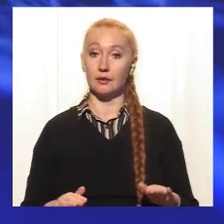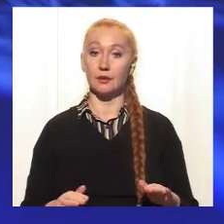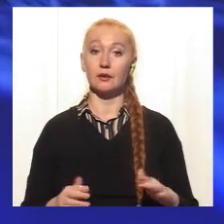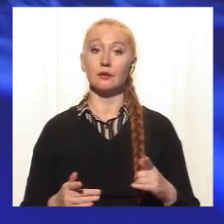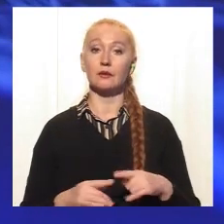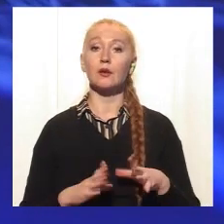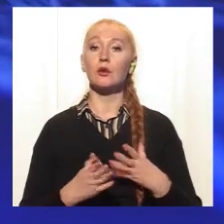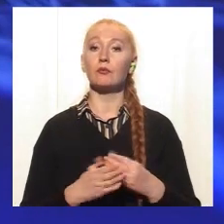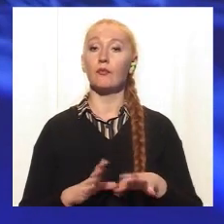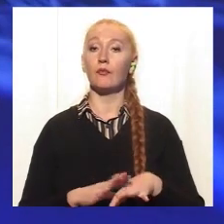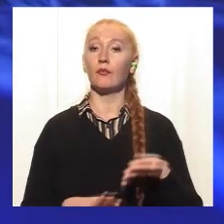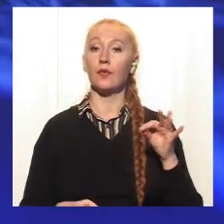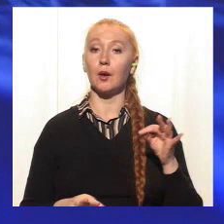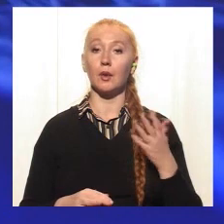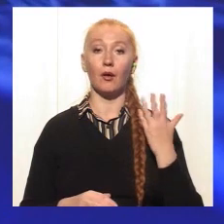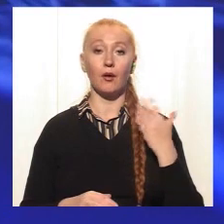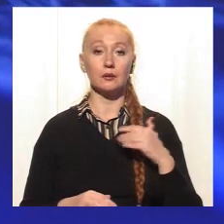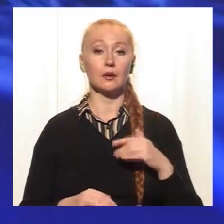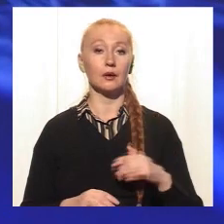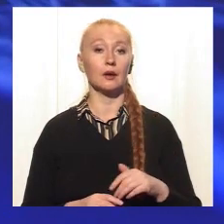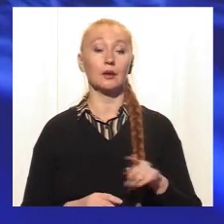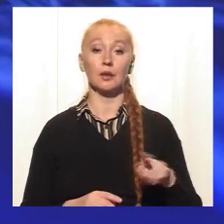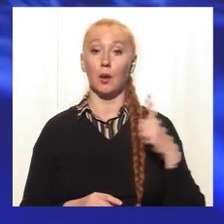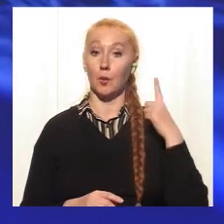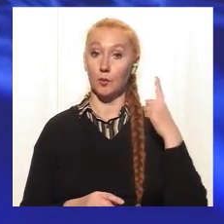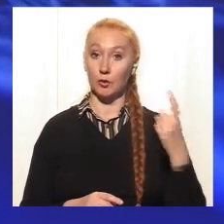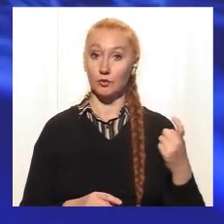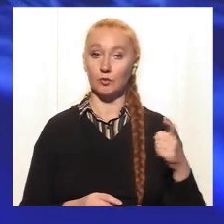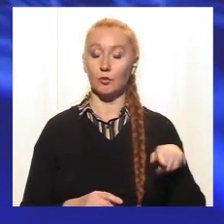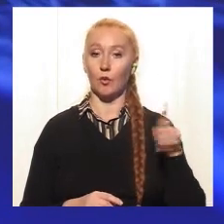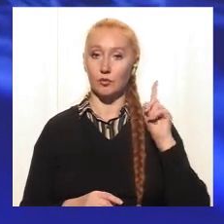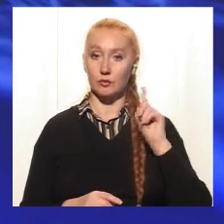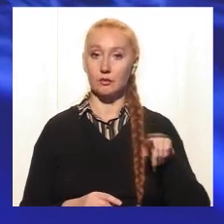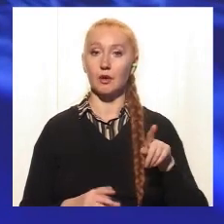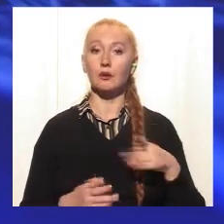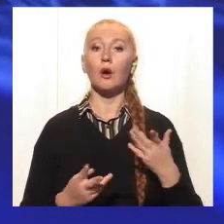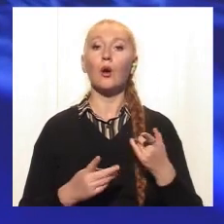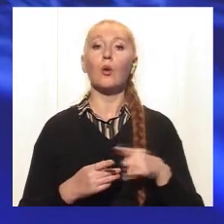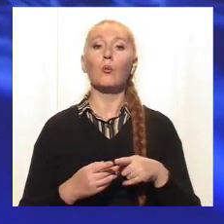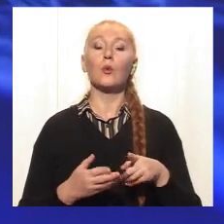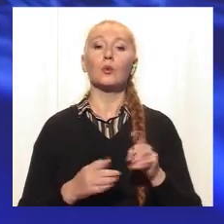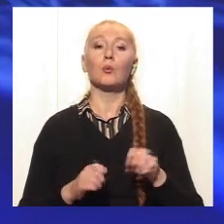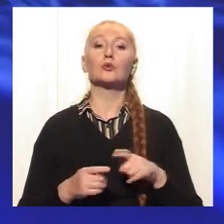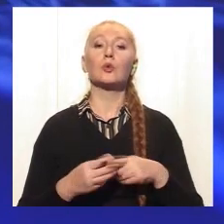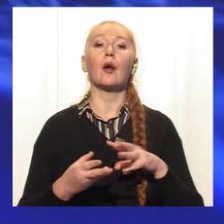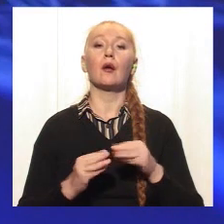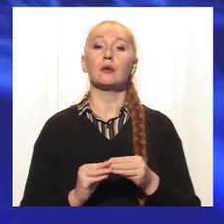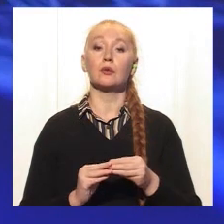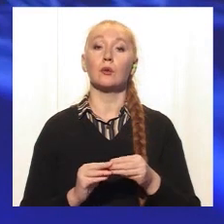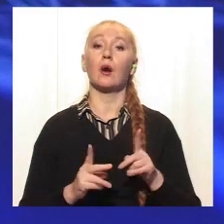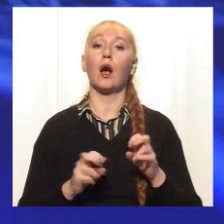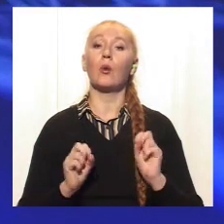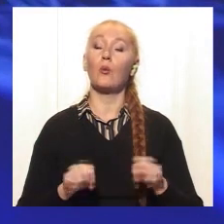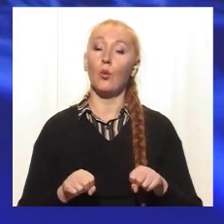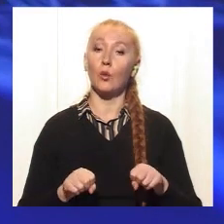иметь выбор. Когда ты предупрежден, ты вооружен. Когда ты знаешь о последствиях, когда ты знаешь, а как